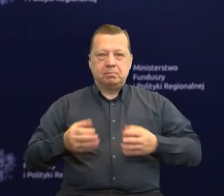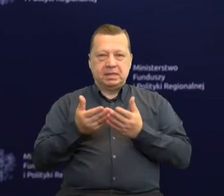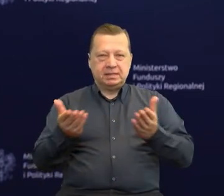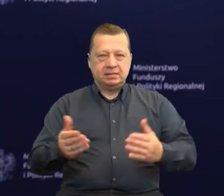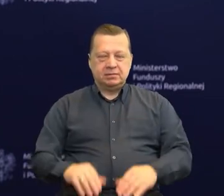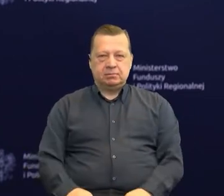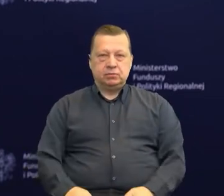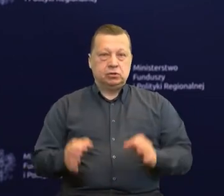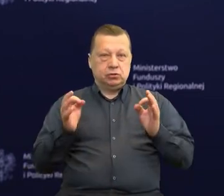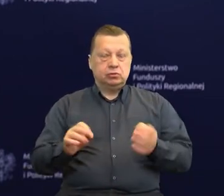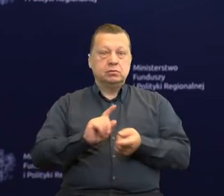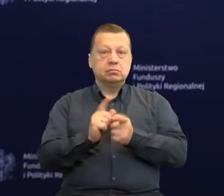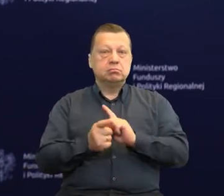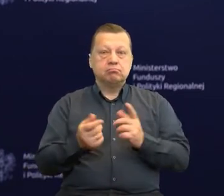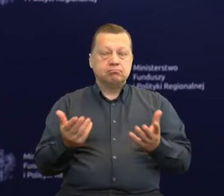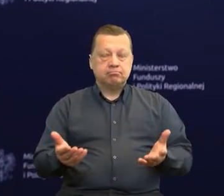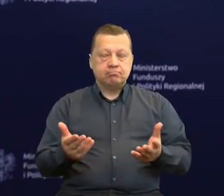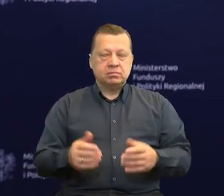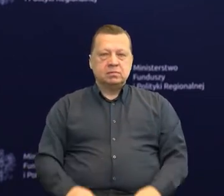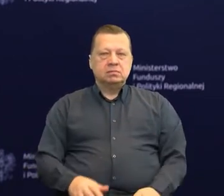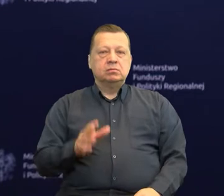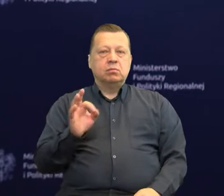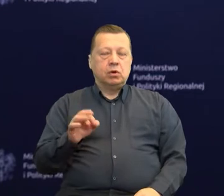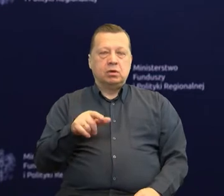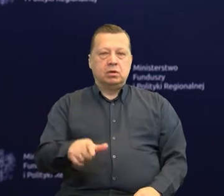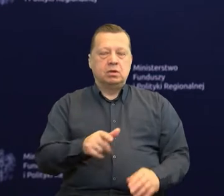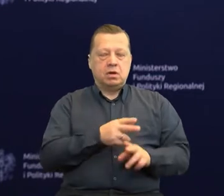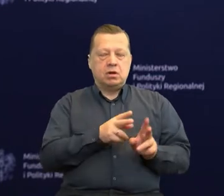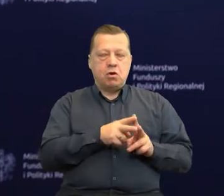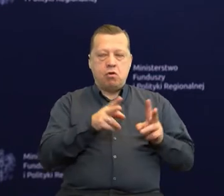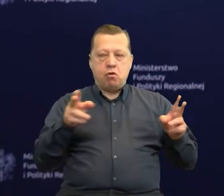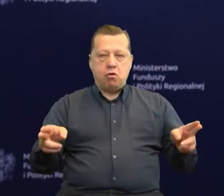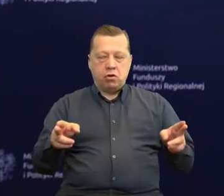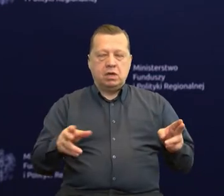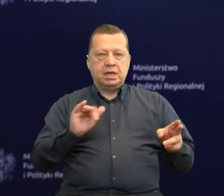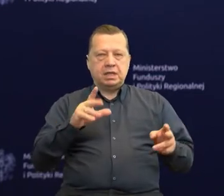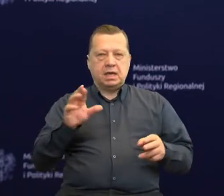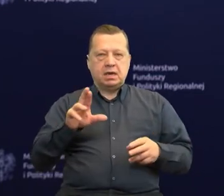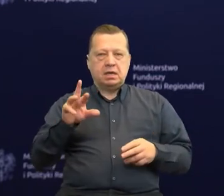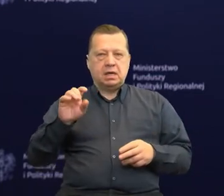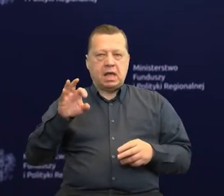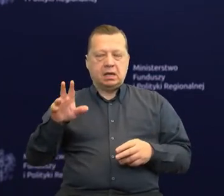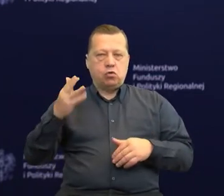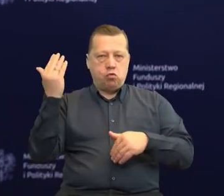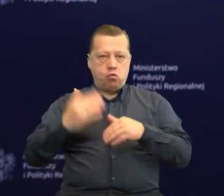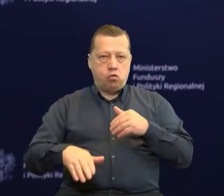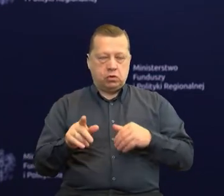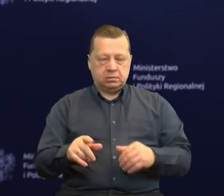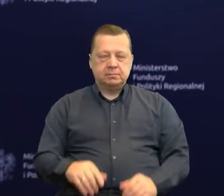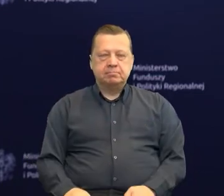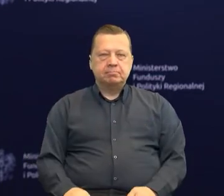spotykamy się dzisiaj, gdyż kończymy dotychczasową edycję programów Interreg. Jednocześnie